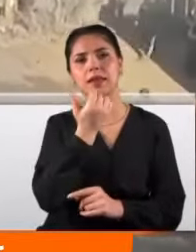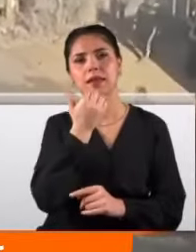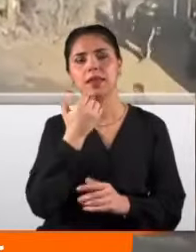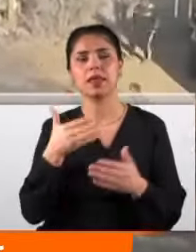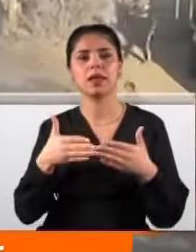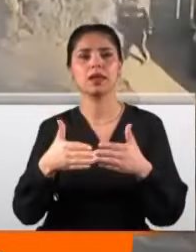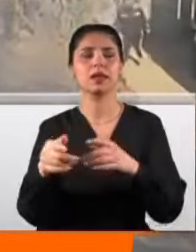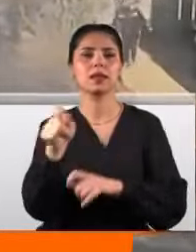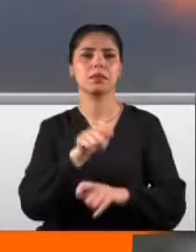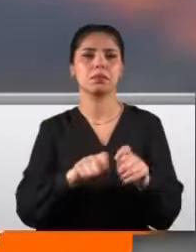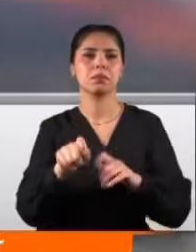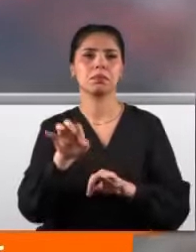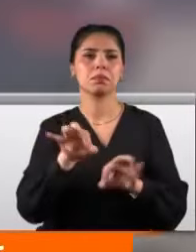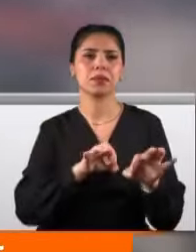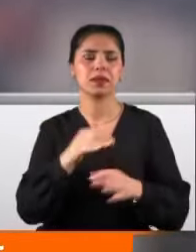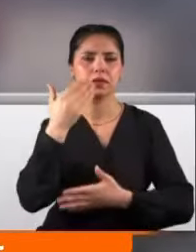planlarından bahsetti.